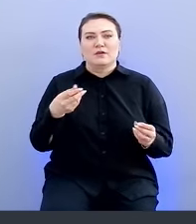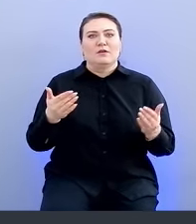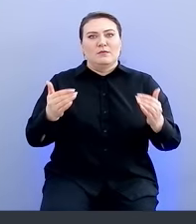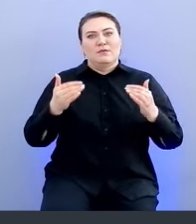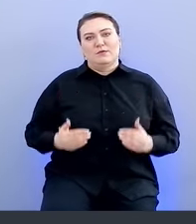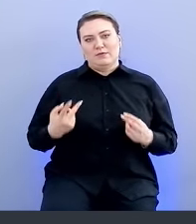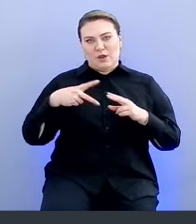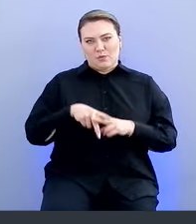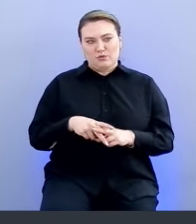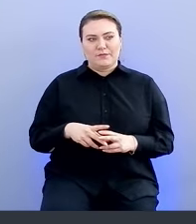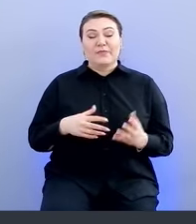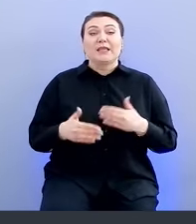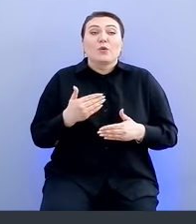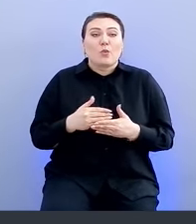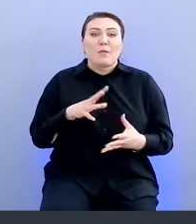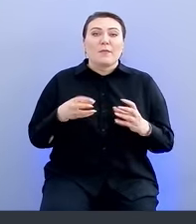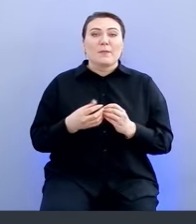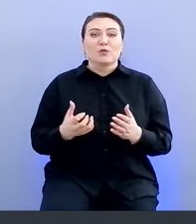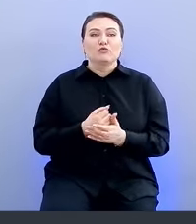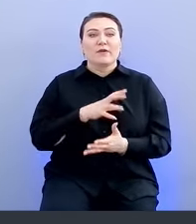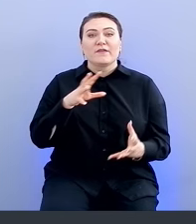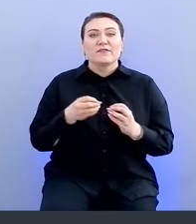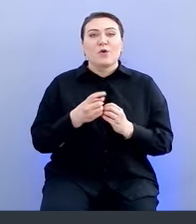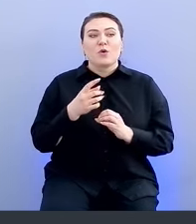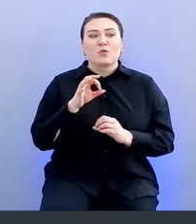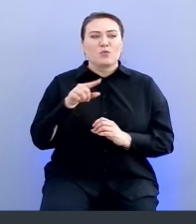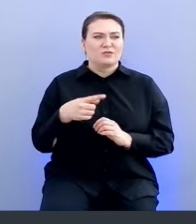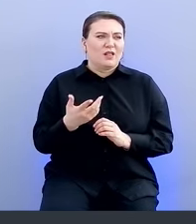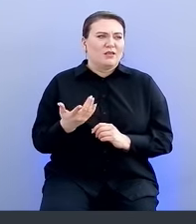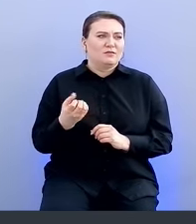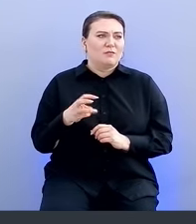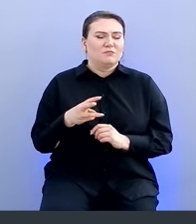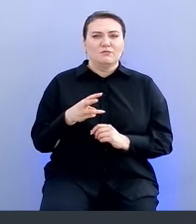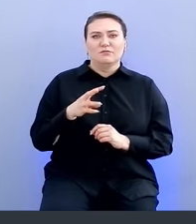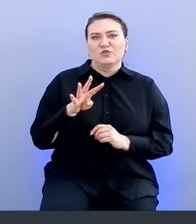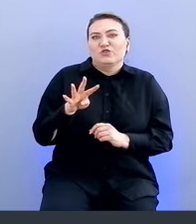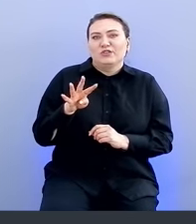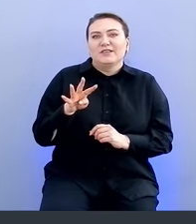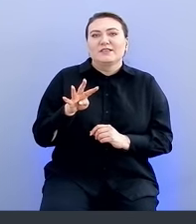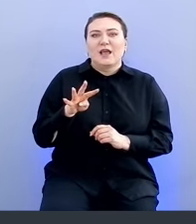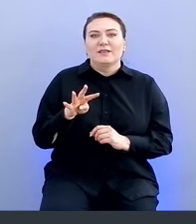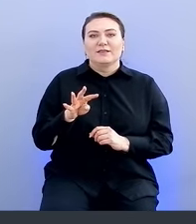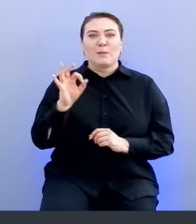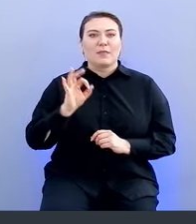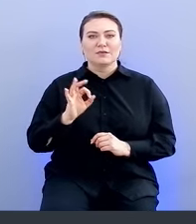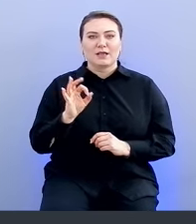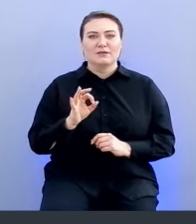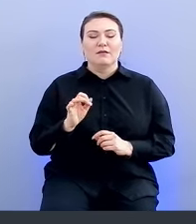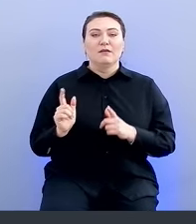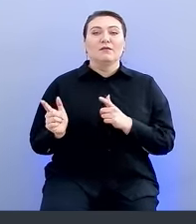Итого, из сырых данных мы получаем всего 0,4%